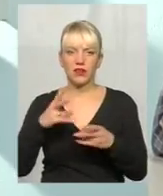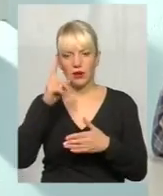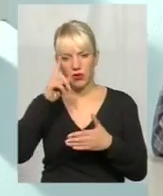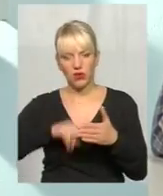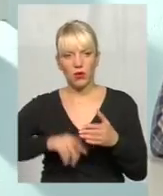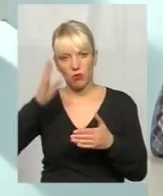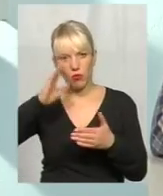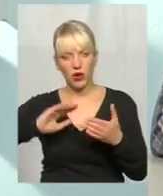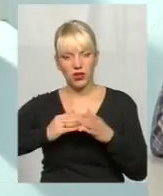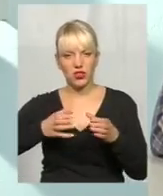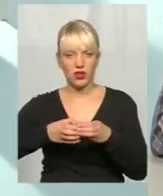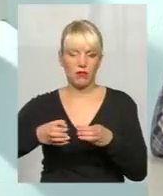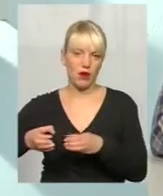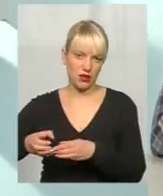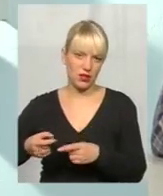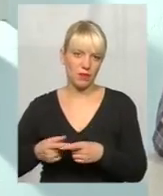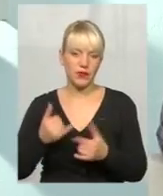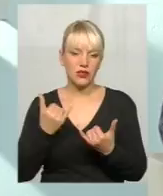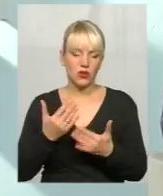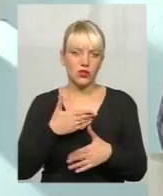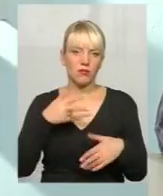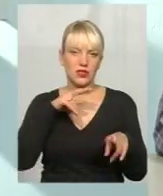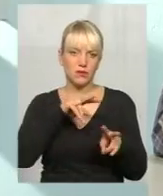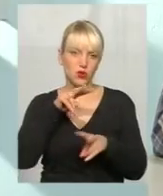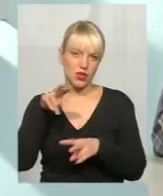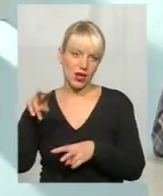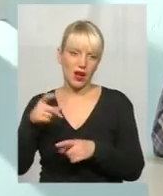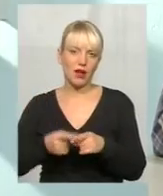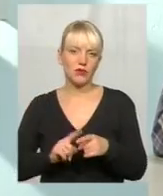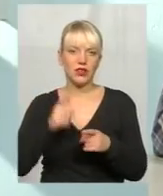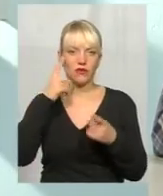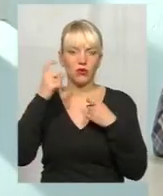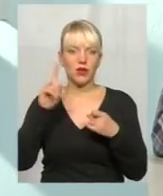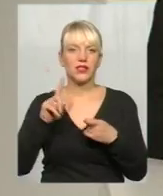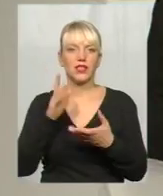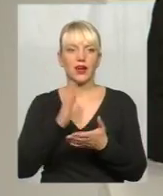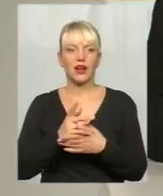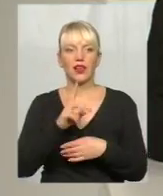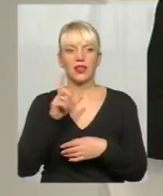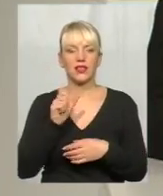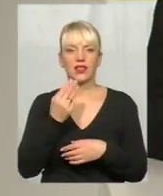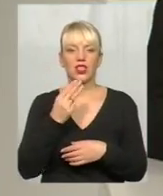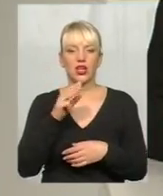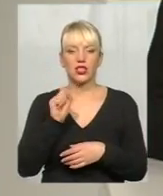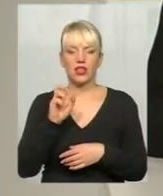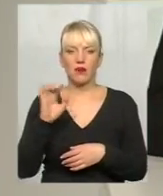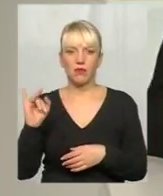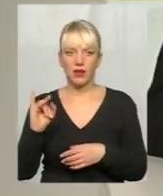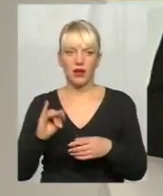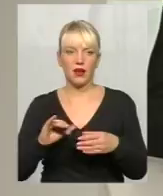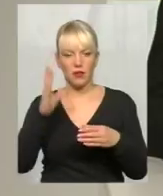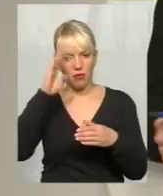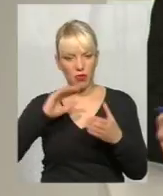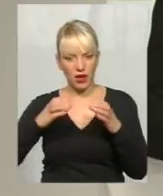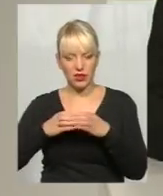партійним цим інформаціям. Це ми сьогодні навіть спостерігаємо ці інформації, яка виходить зі штабів партії, вони, я це називаю, починають